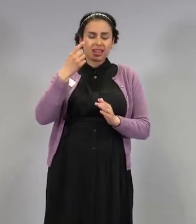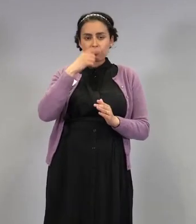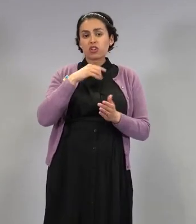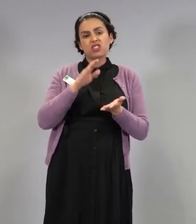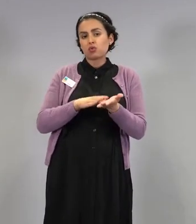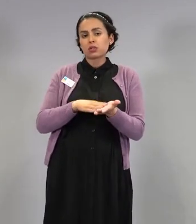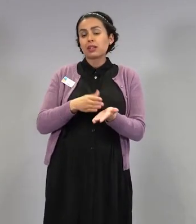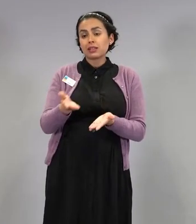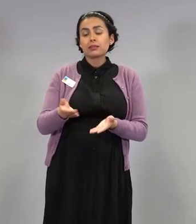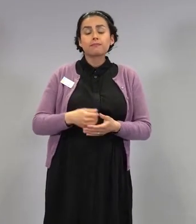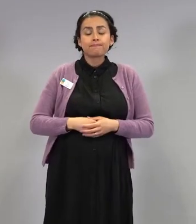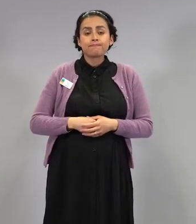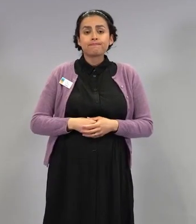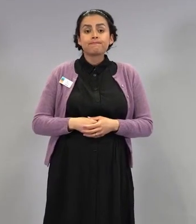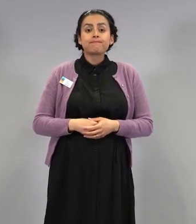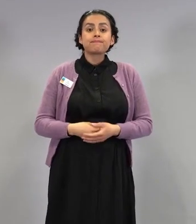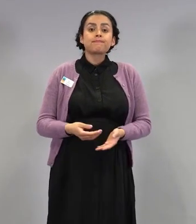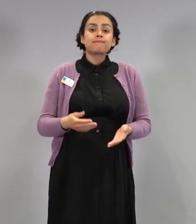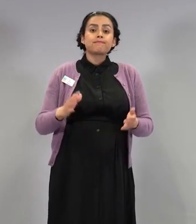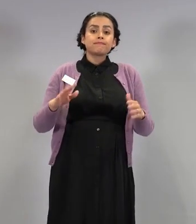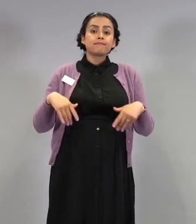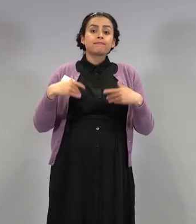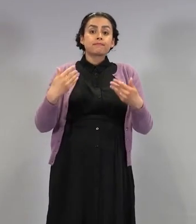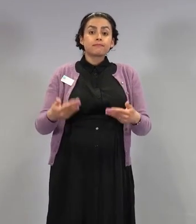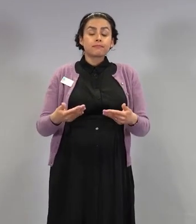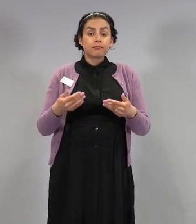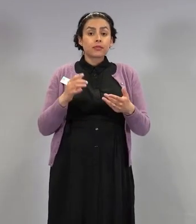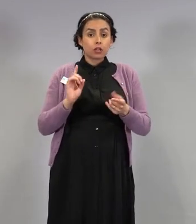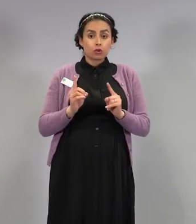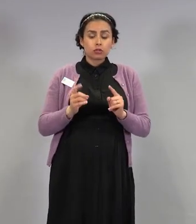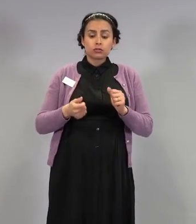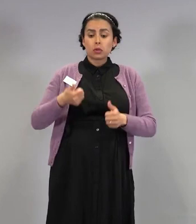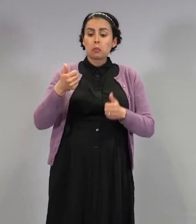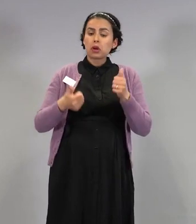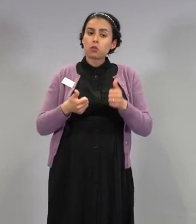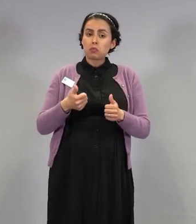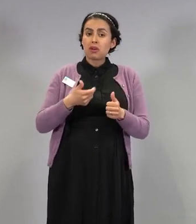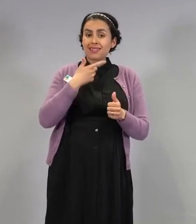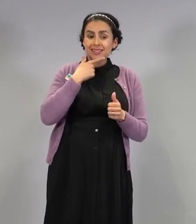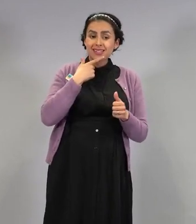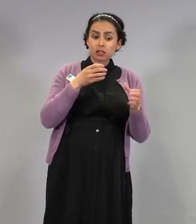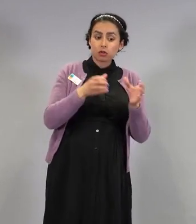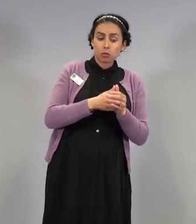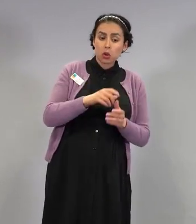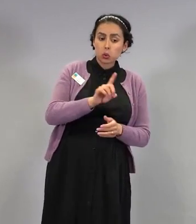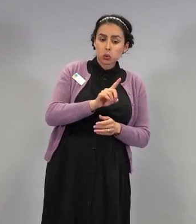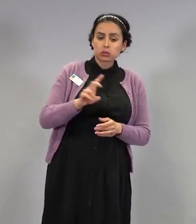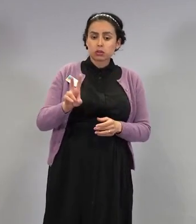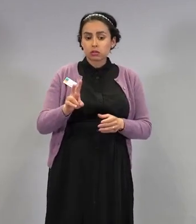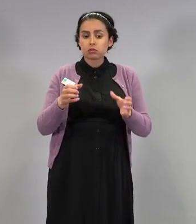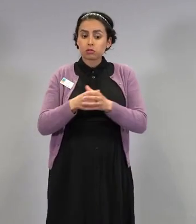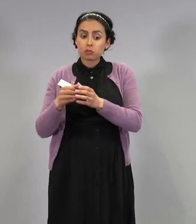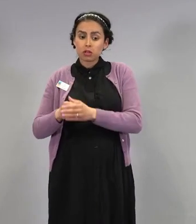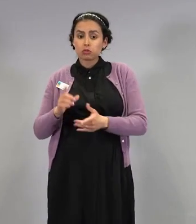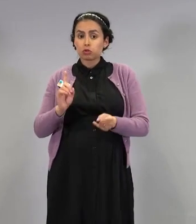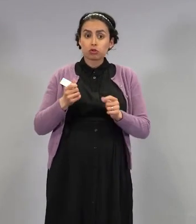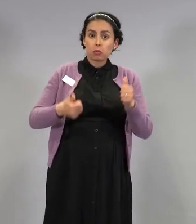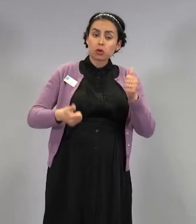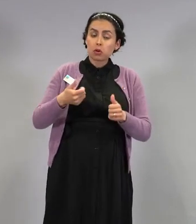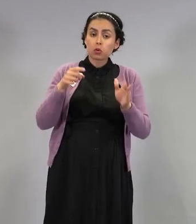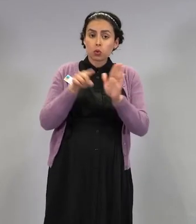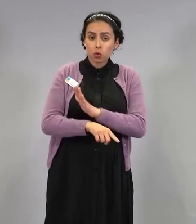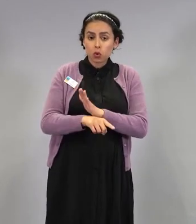Hyvä. No sitten, jos kuuluu näihin jompaan kumpaan riskiryhmään, ykköseen tai kakkoseen, niin pitääkö se